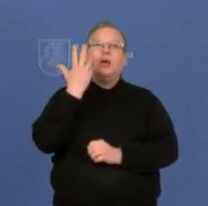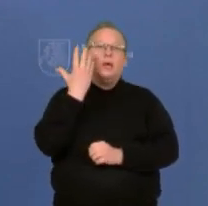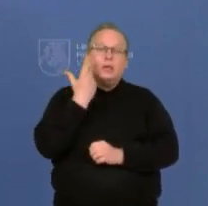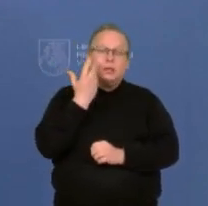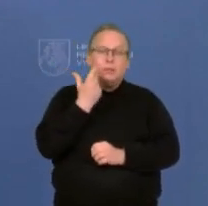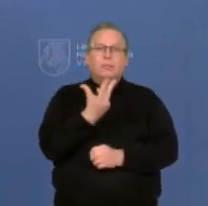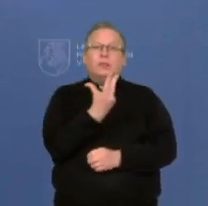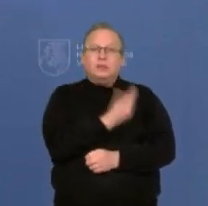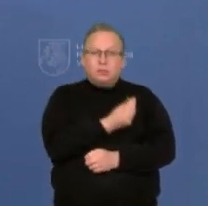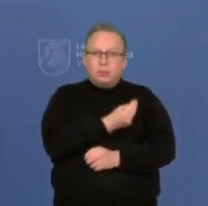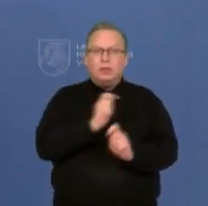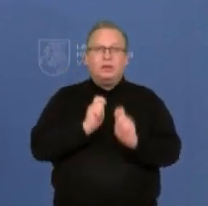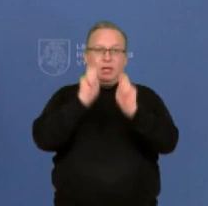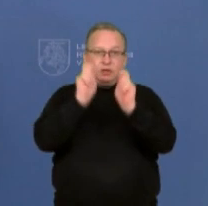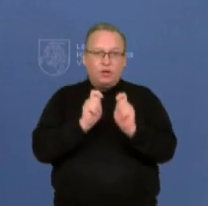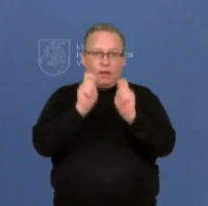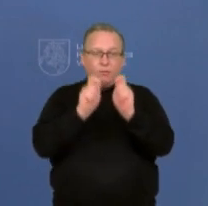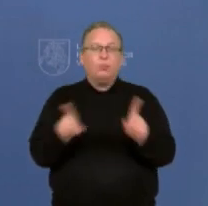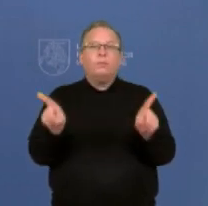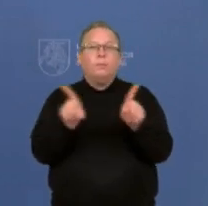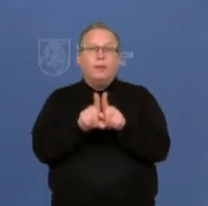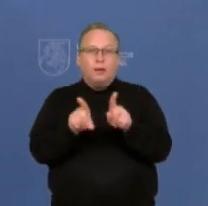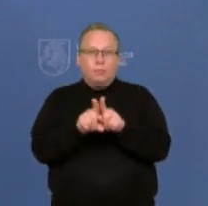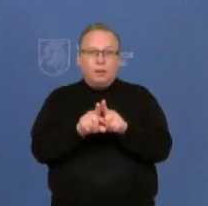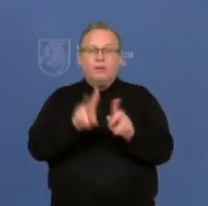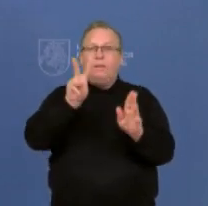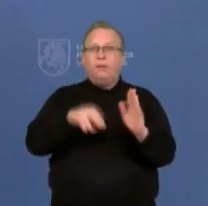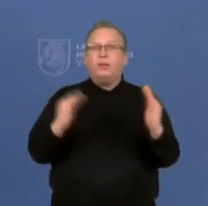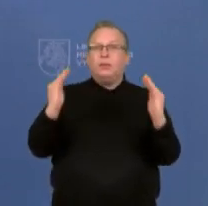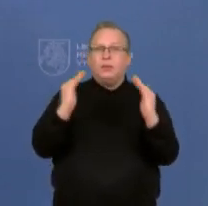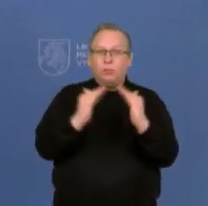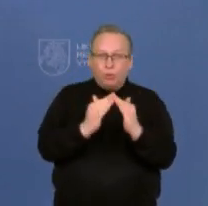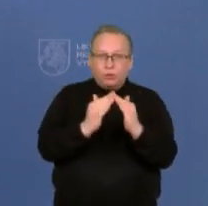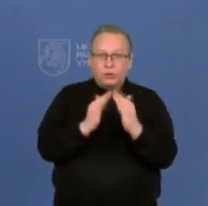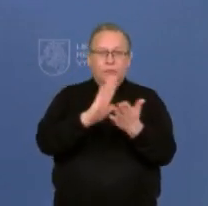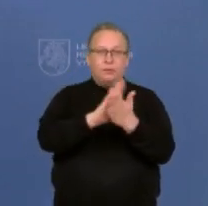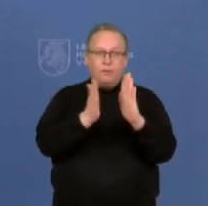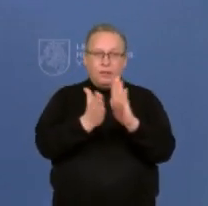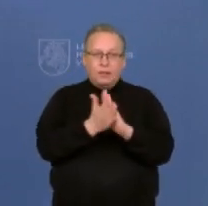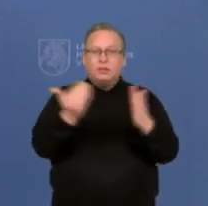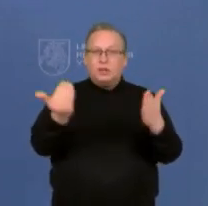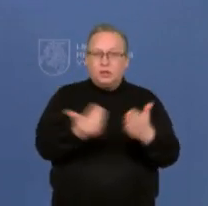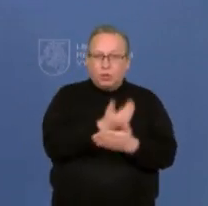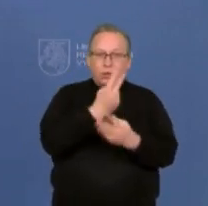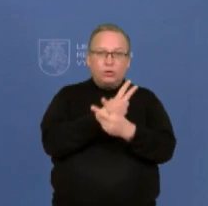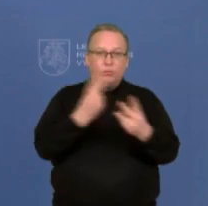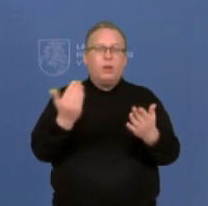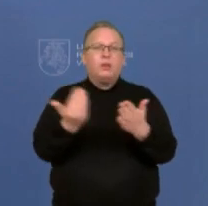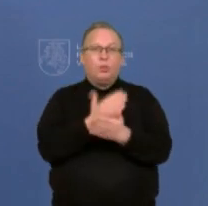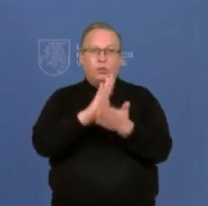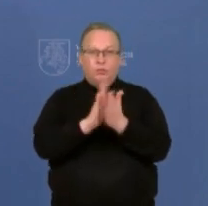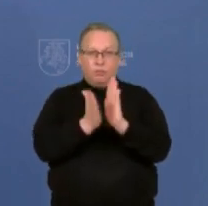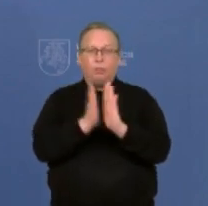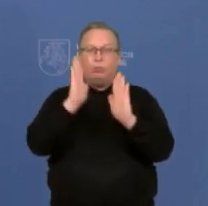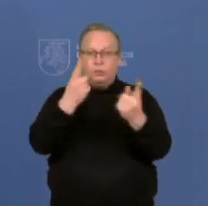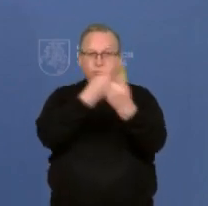testavimo ir izoliavimo algoritmus. Visos įvairios jau paminėtos tvarkos turėtų atsirasti iki šio